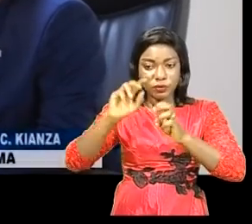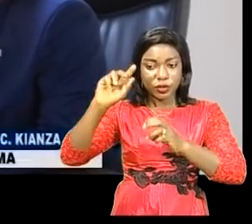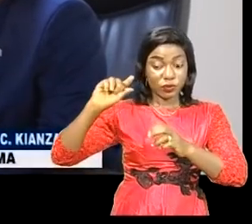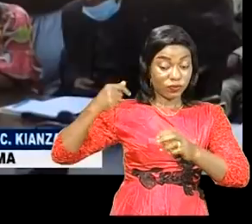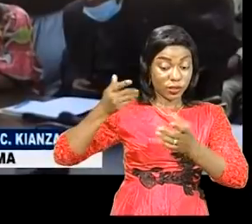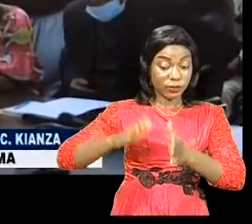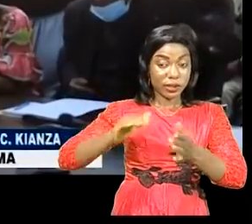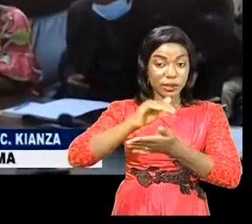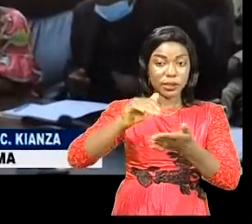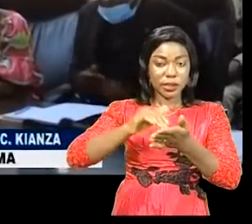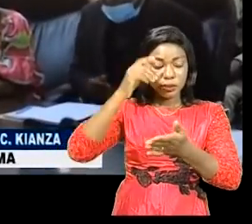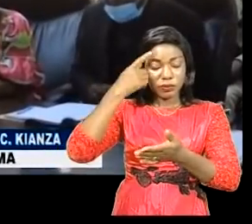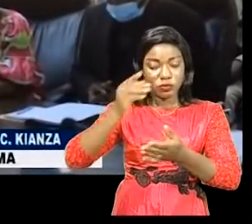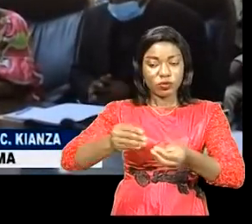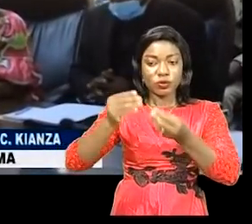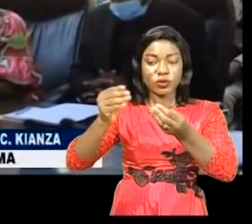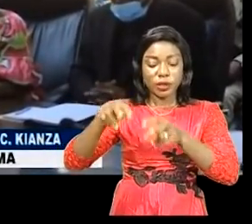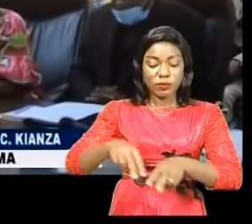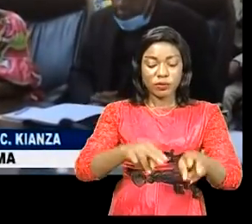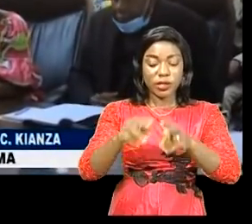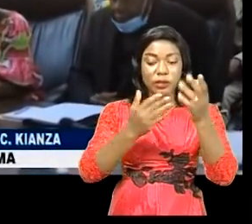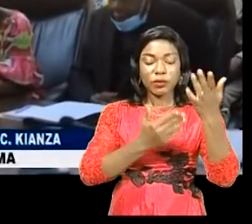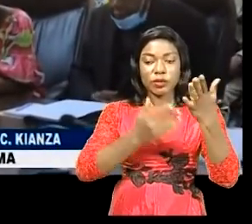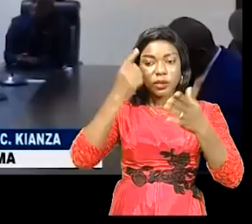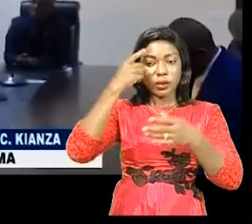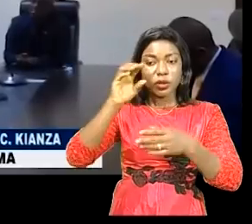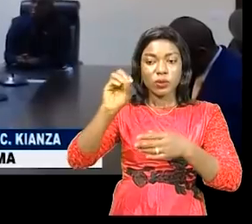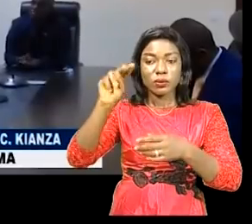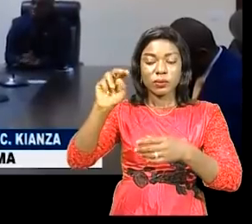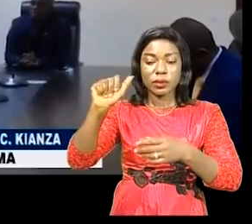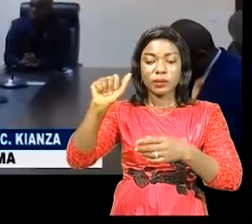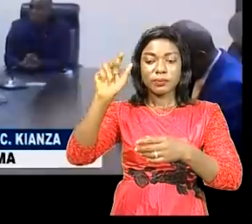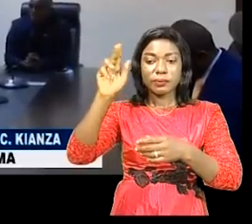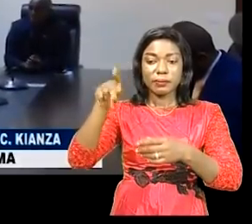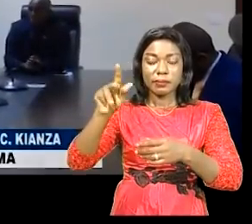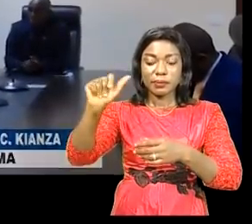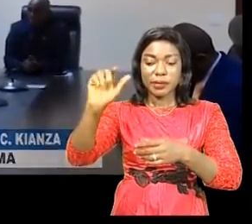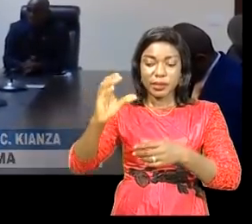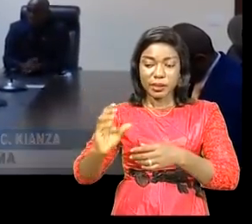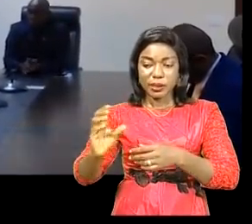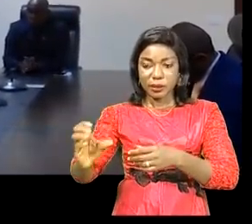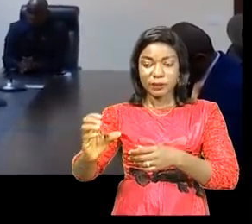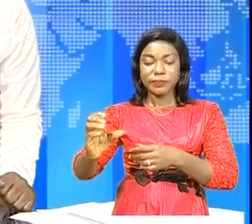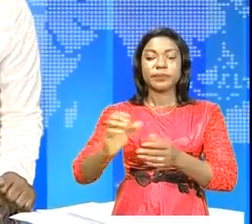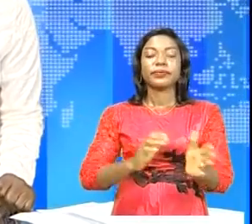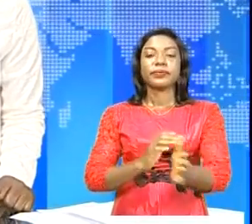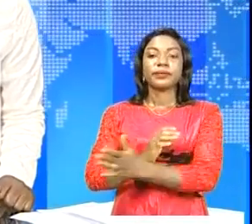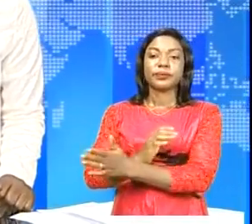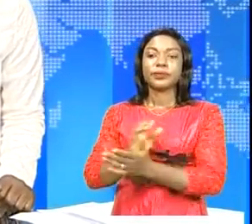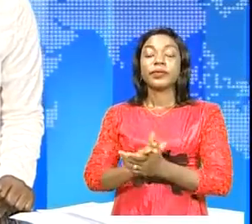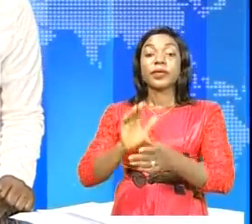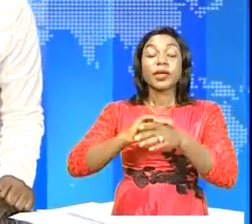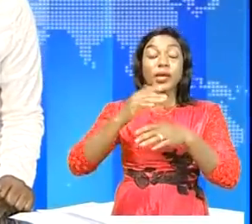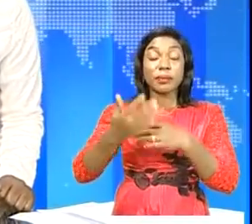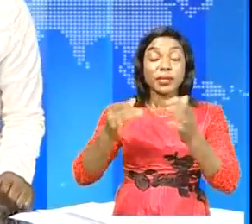central afin de donner les moyens nécessaires à l'ONAPAC pour subvenir à ses multiples charges. Après